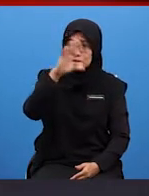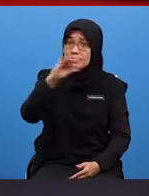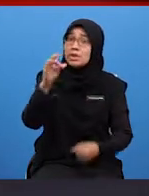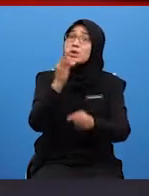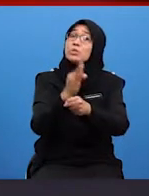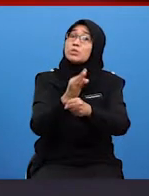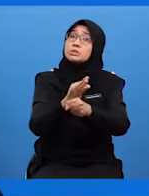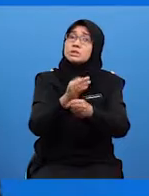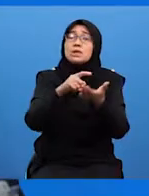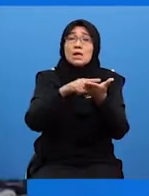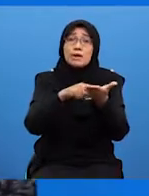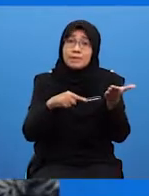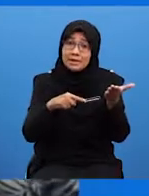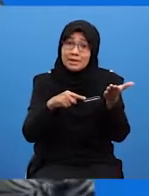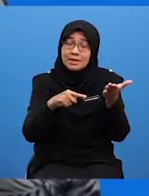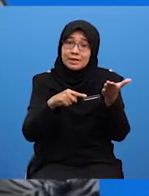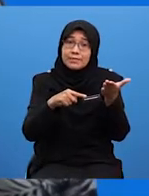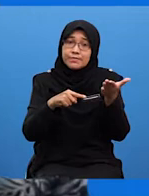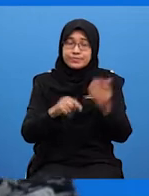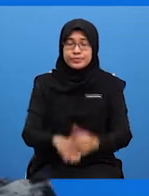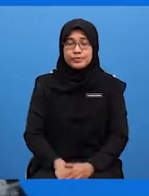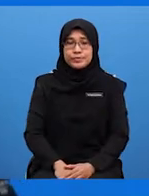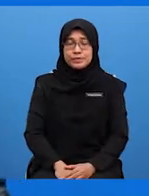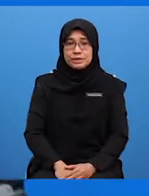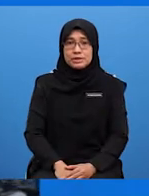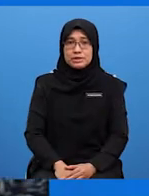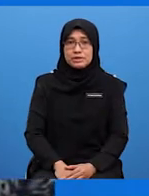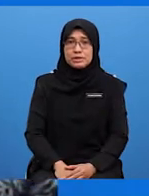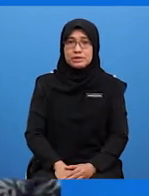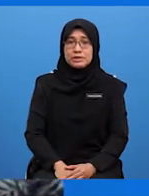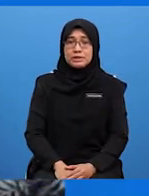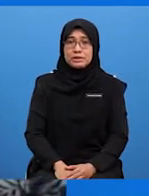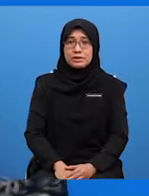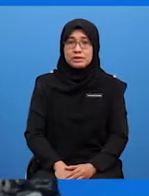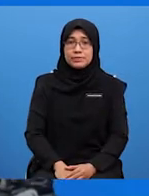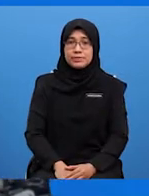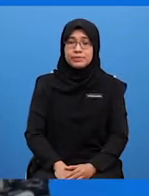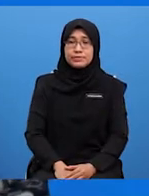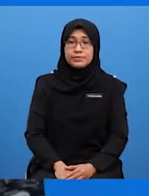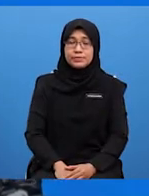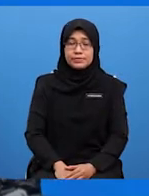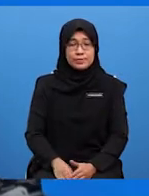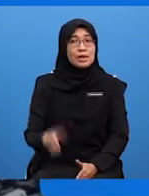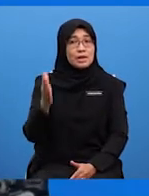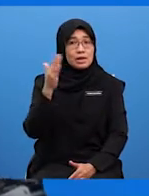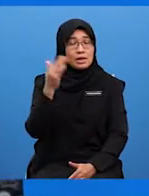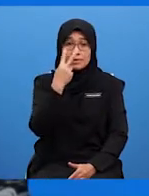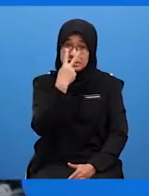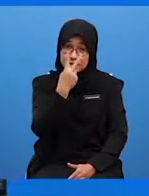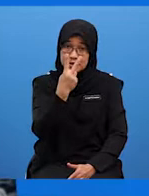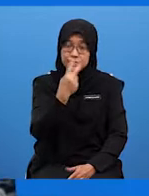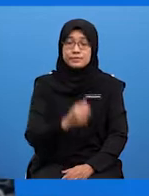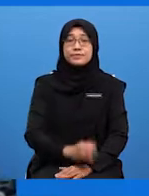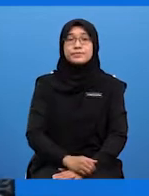Bagaimana itu Cikgu Arief? Okey, apa pula penentuan konsep dan fungsi ini Cikgu Dons? Mari kita dengar penjelasan Cikgu Dons ya,